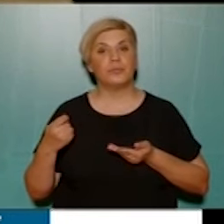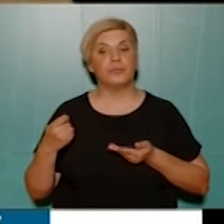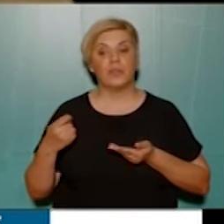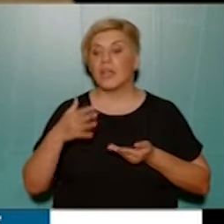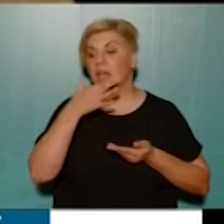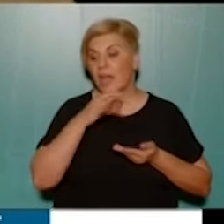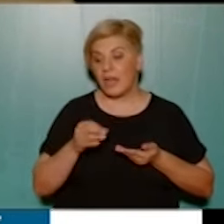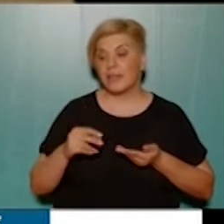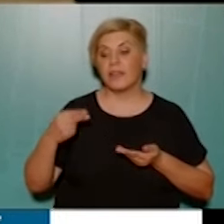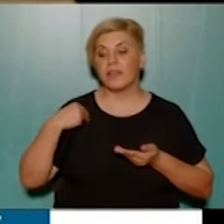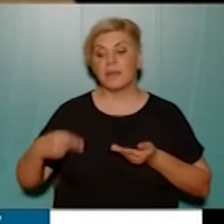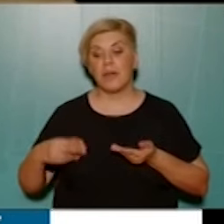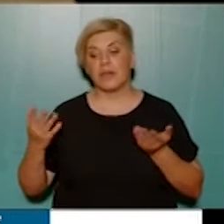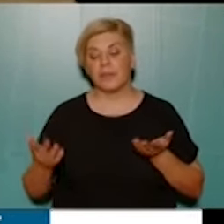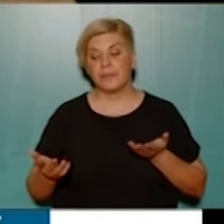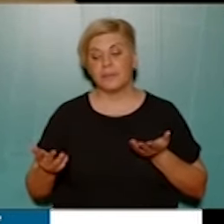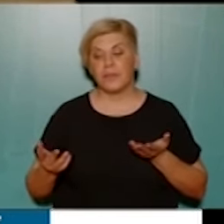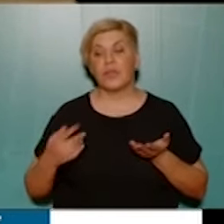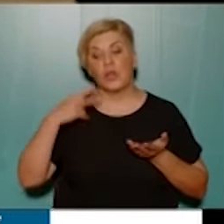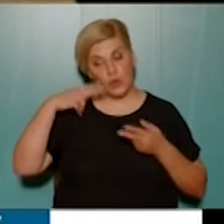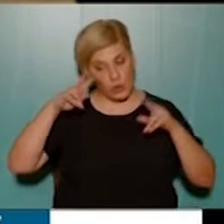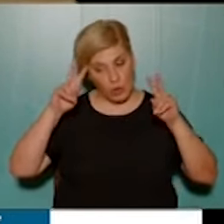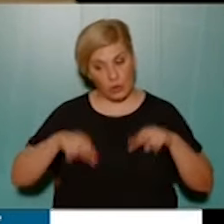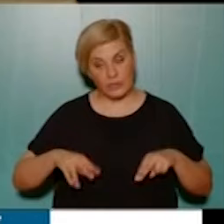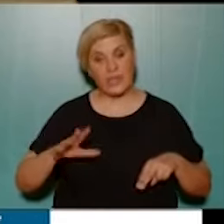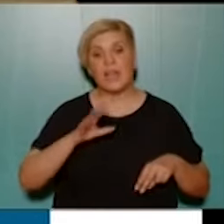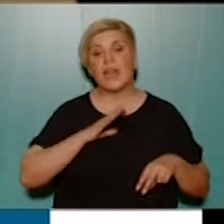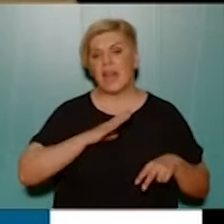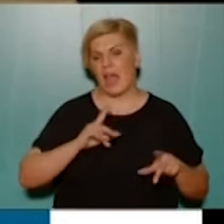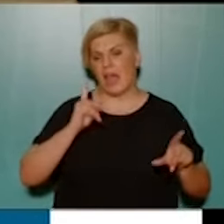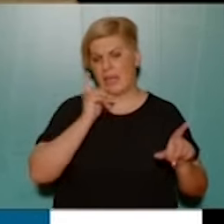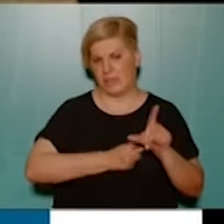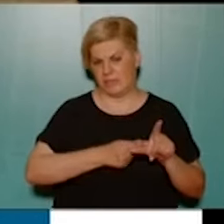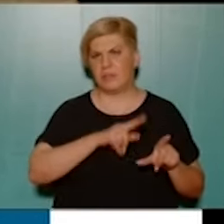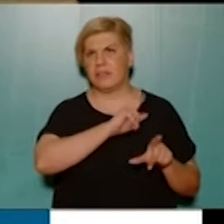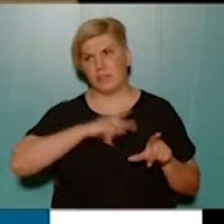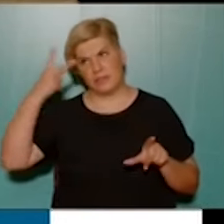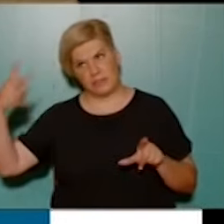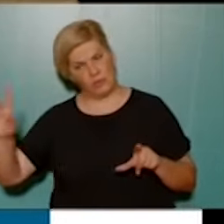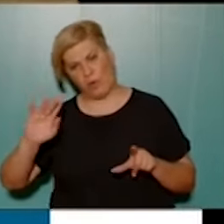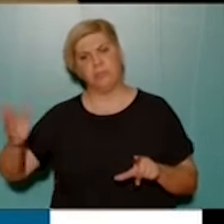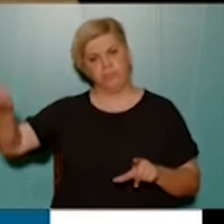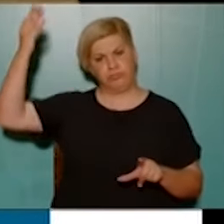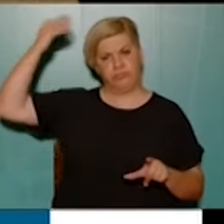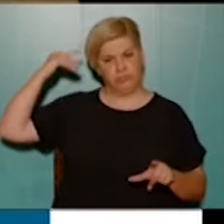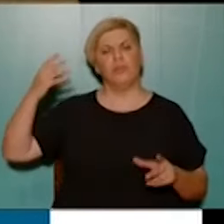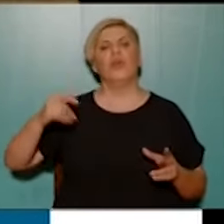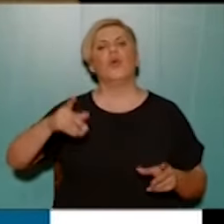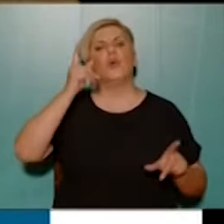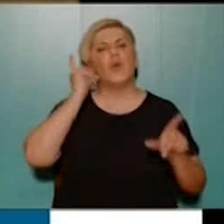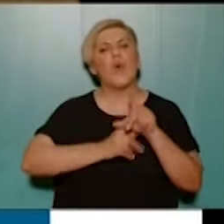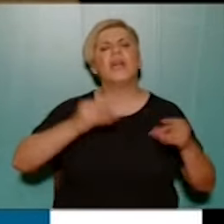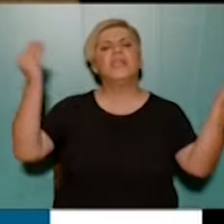γιατί κύριε Δήμαρχε γνωρίζετε ότι η Λαϊκή Συσπήρωση όχι τώρα, με τη διοίκηση τη δική σας, το ΚΚΕ